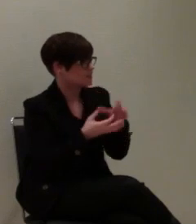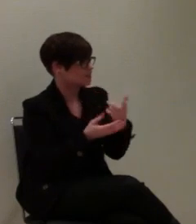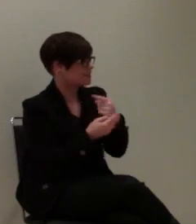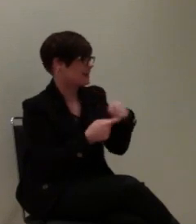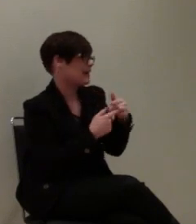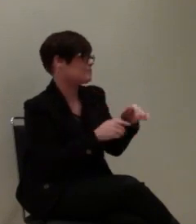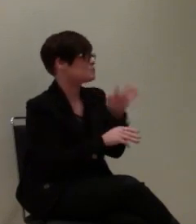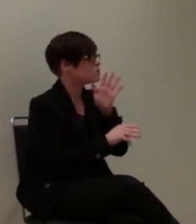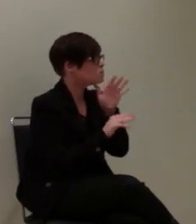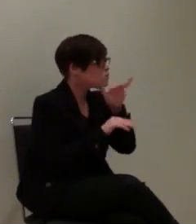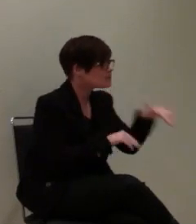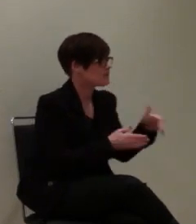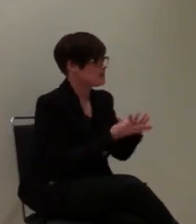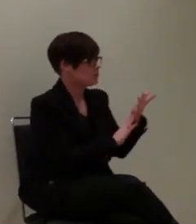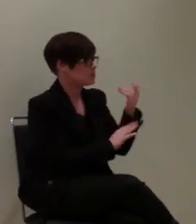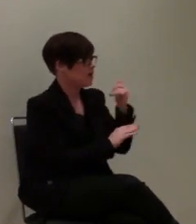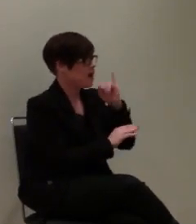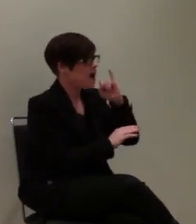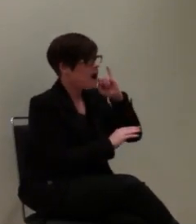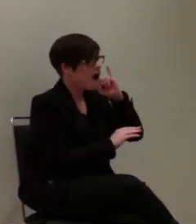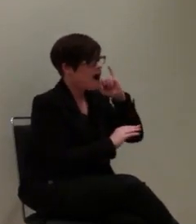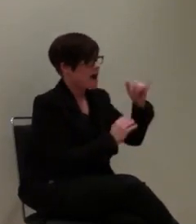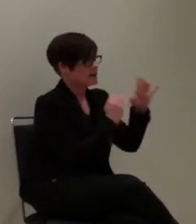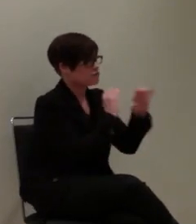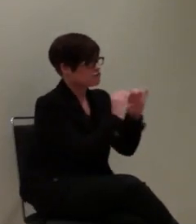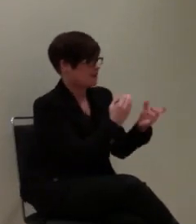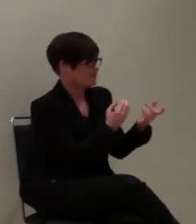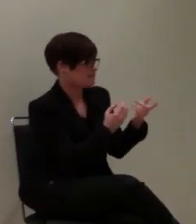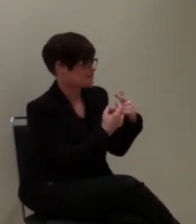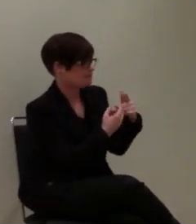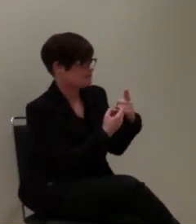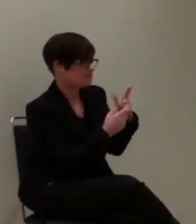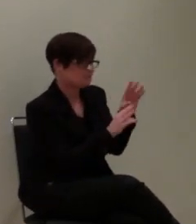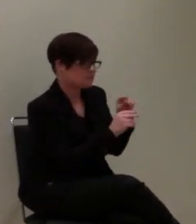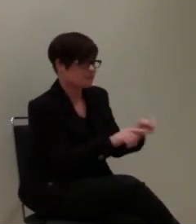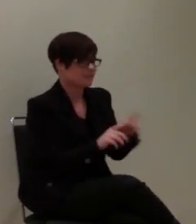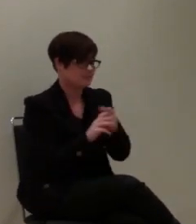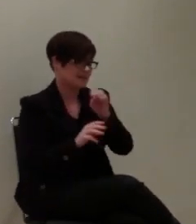-Dienst, um eben den Sprach und Hörlosen-Notruf zu realisieren.